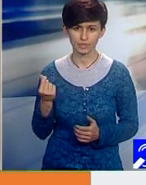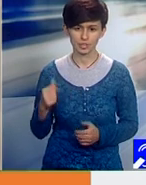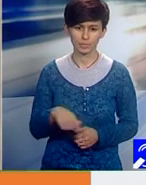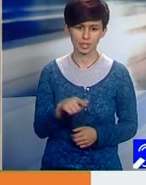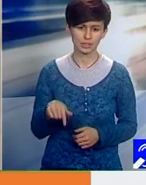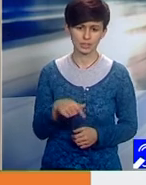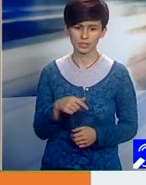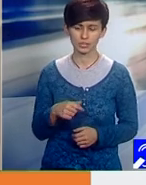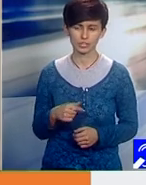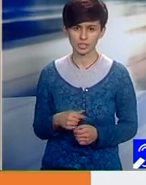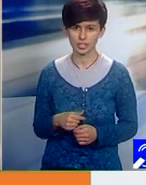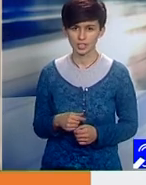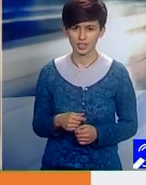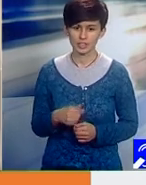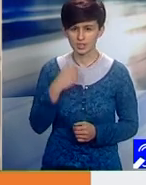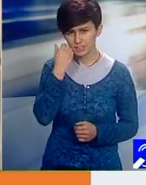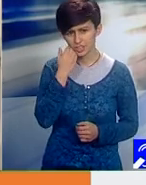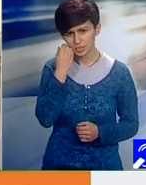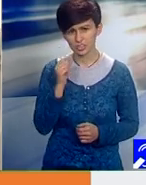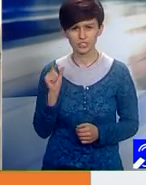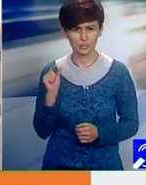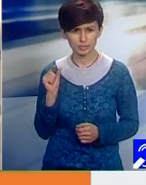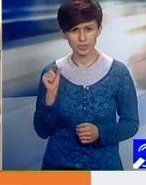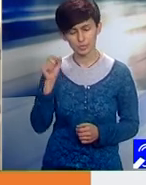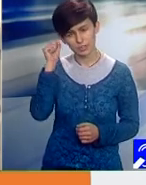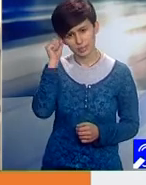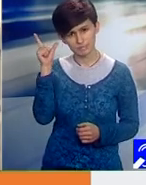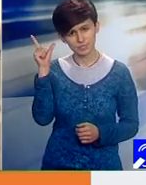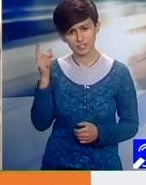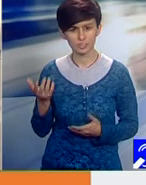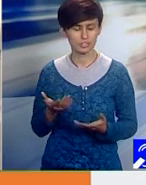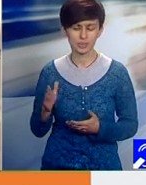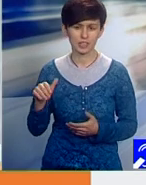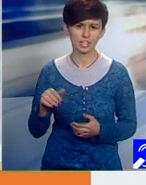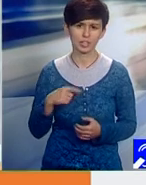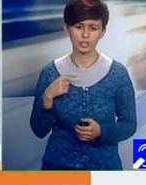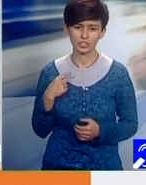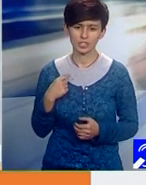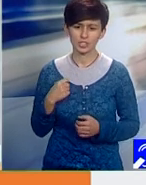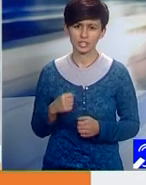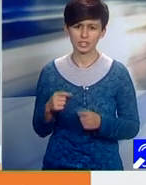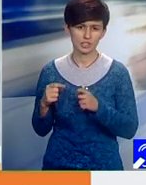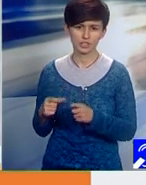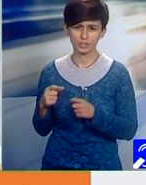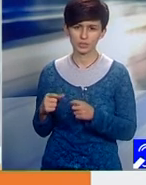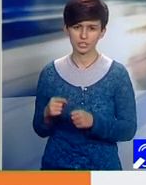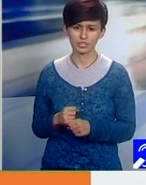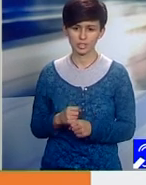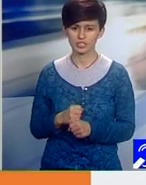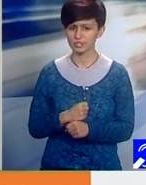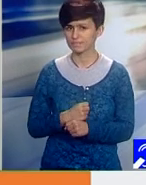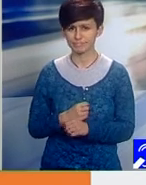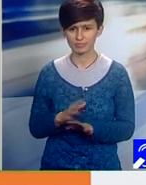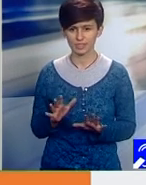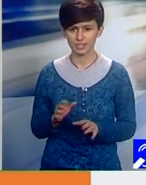de inteligență pe care l-am putea avea. Îmi pare rău să-ți spun, dar este un circ grotesc. Mulțumesc foarte mult pentru